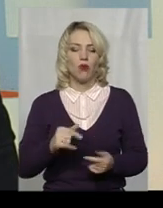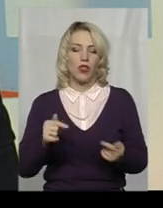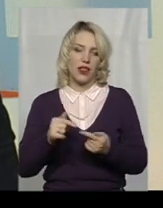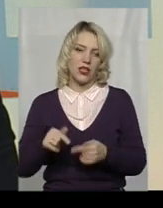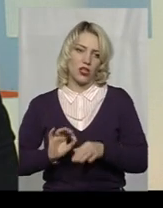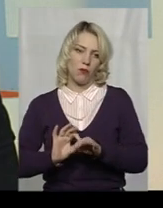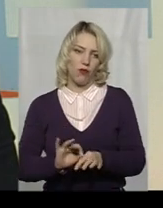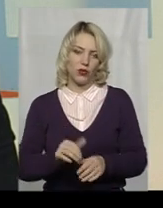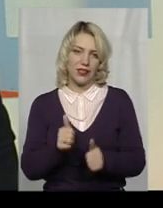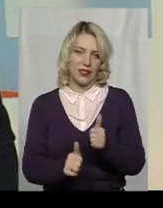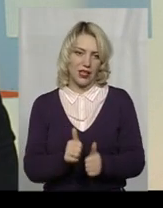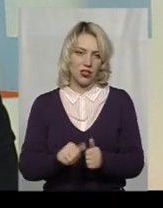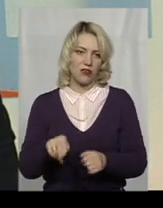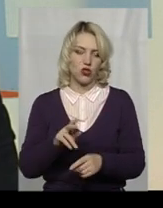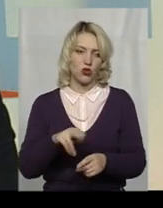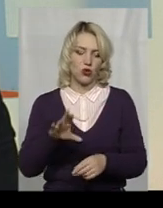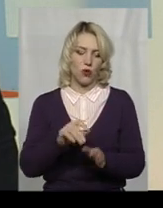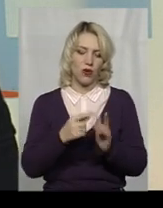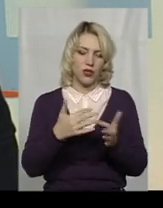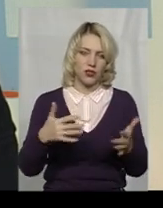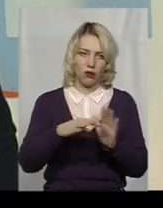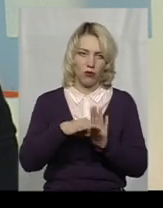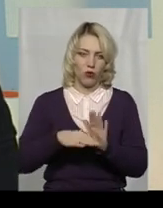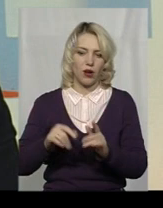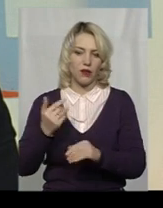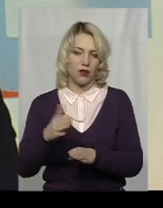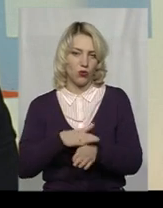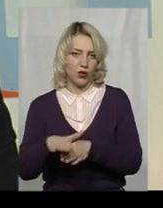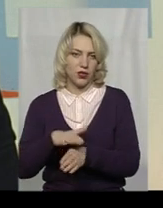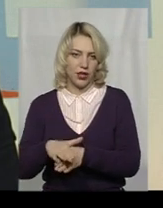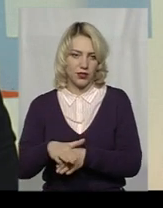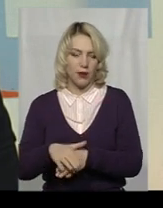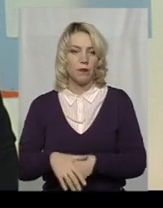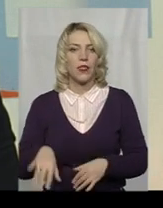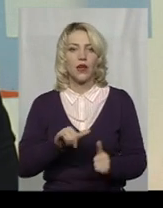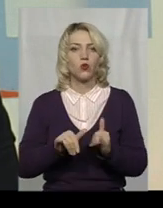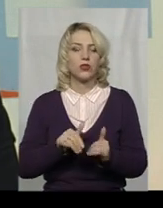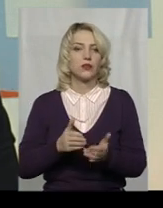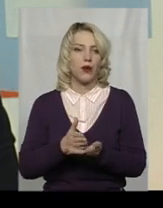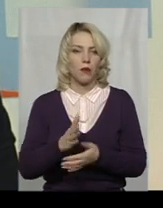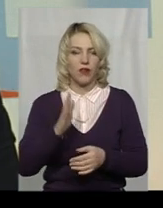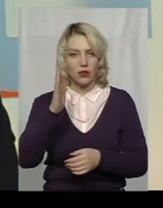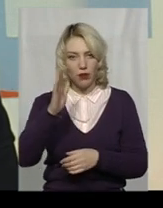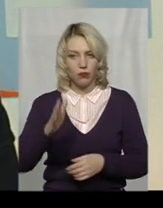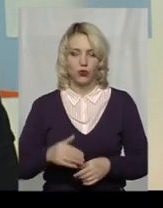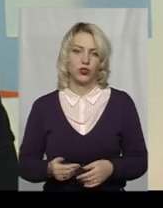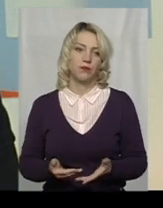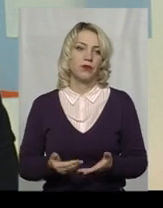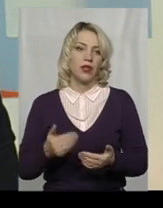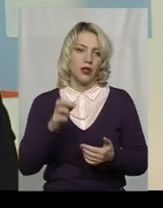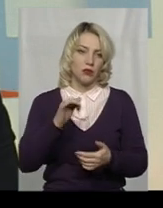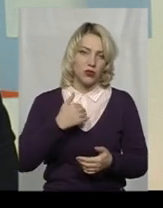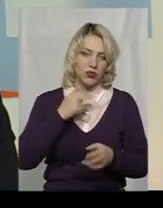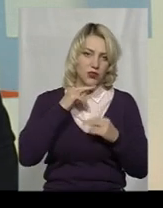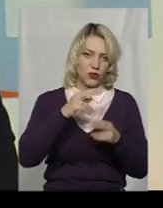проведення тендерів відносно тих чи інших програм і їхню реалізацію. Куди спрямувати майбутнє? Я хотіла